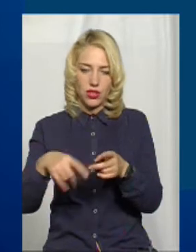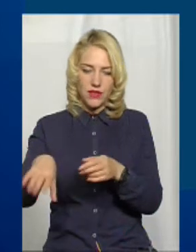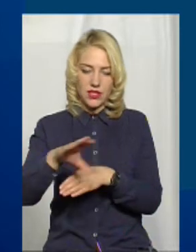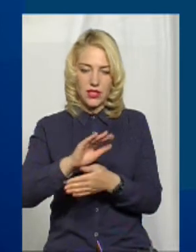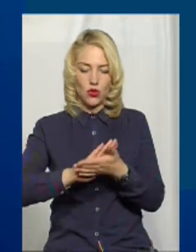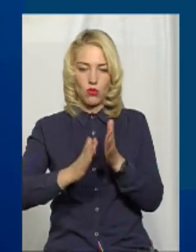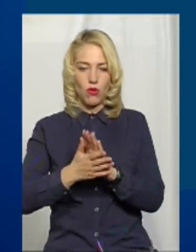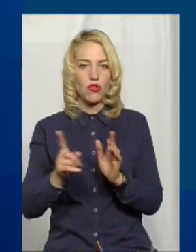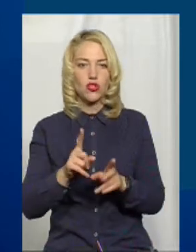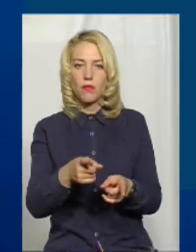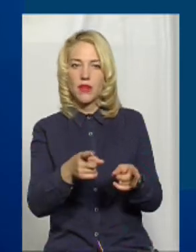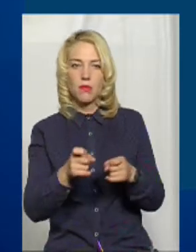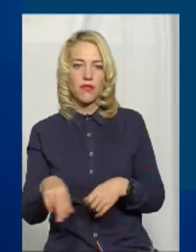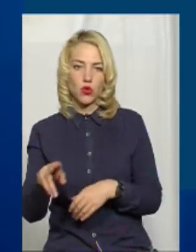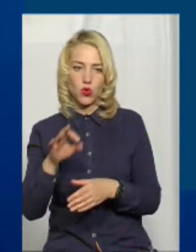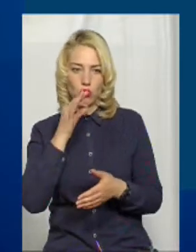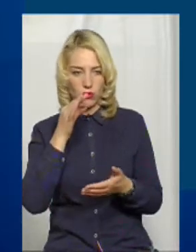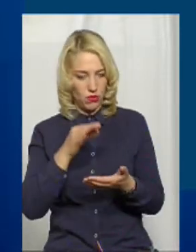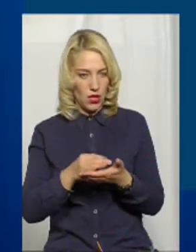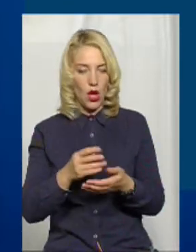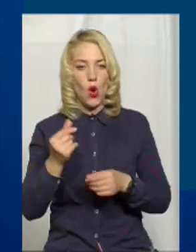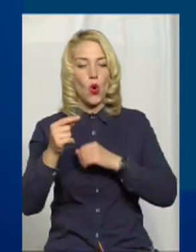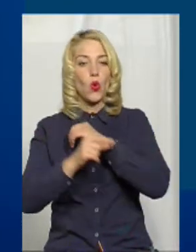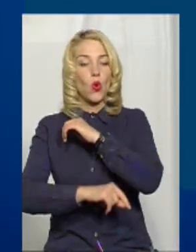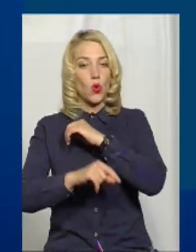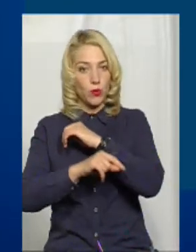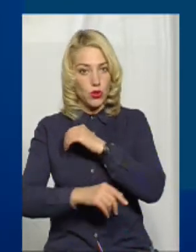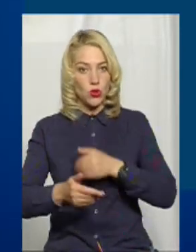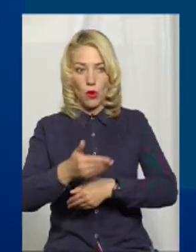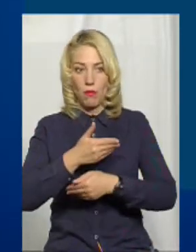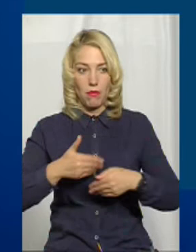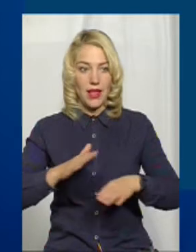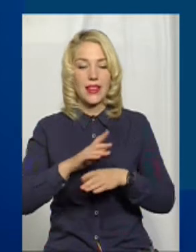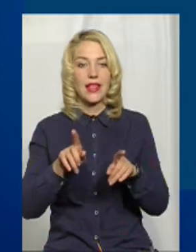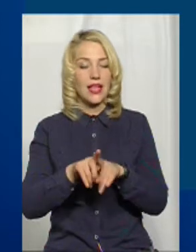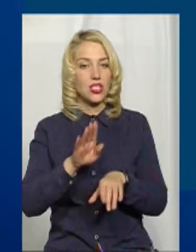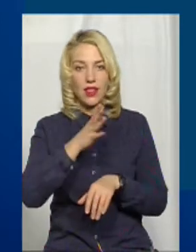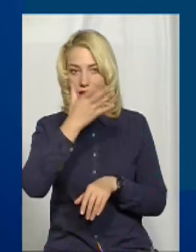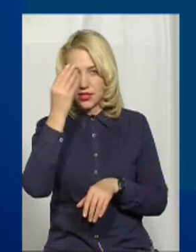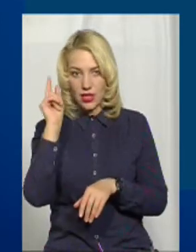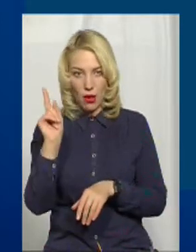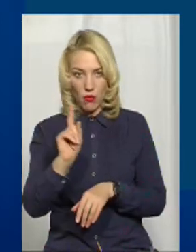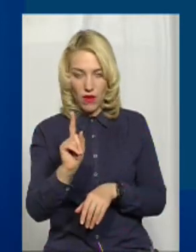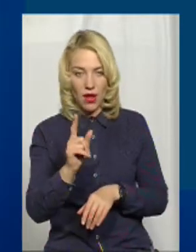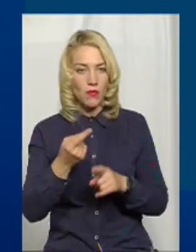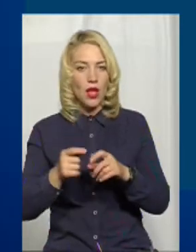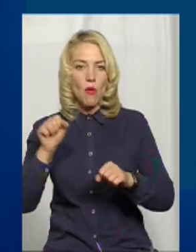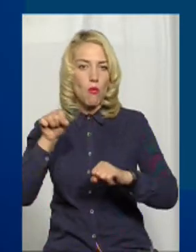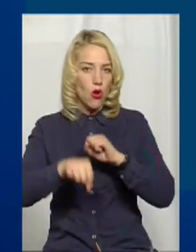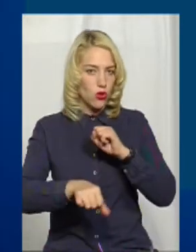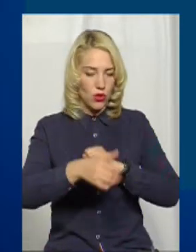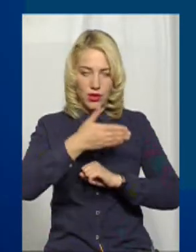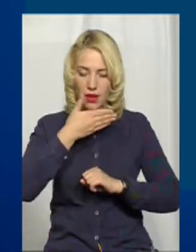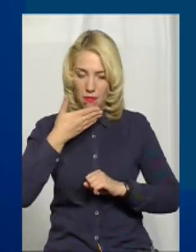того, щоб його не притягнули до відповідальності. Корупцію ми теж не забуваємо, вона в нас не подолана, хто б то, що там не